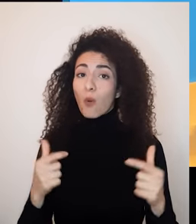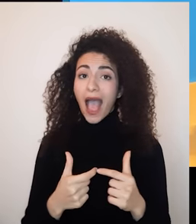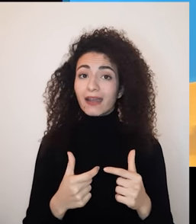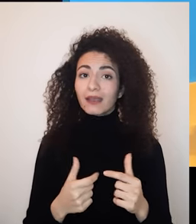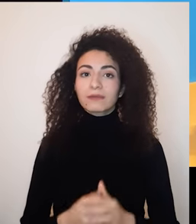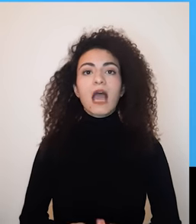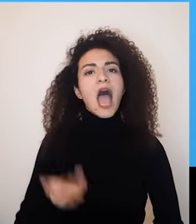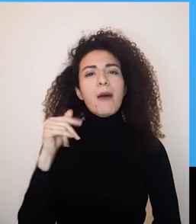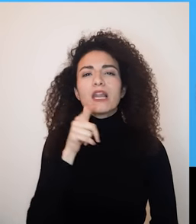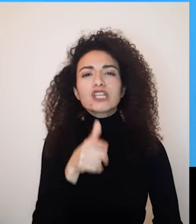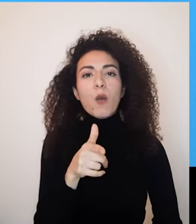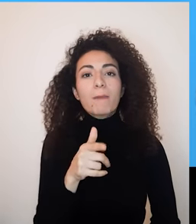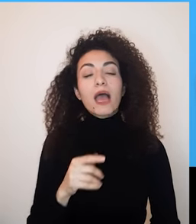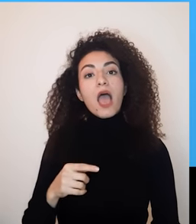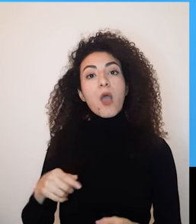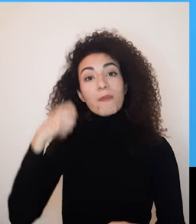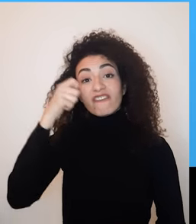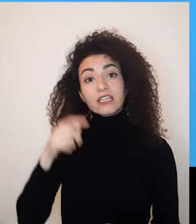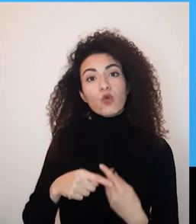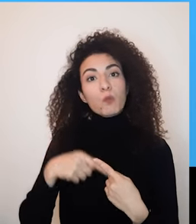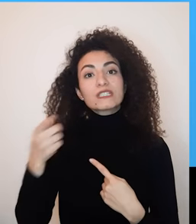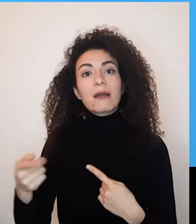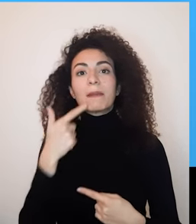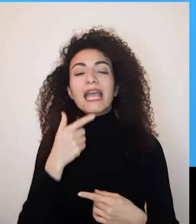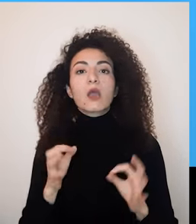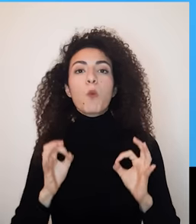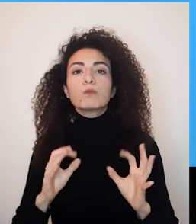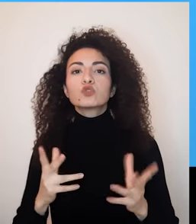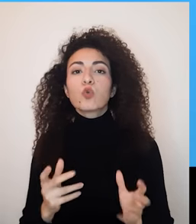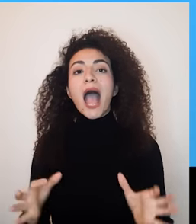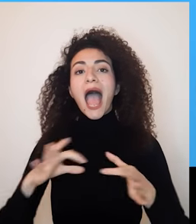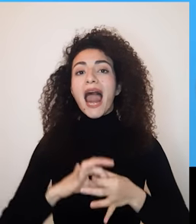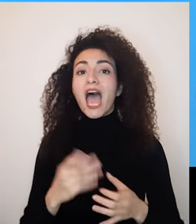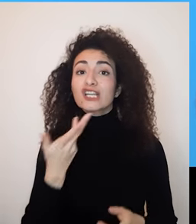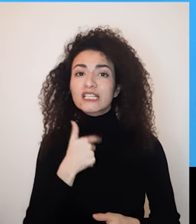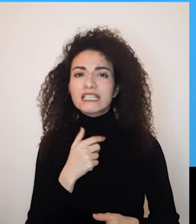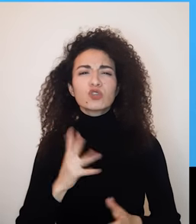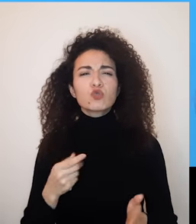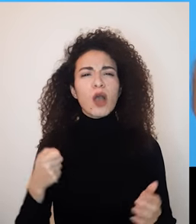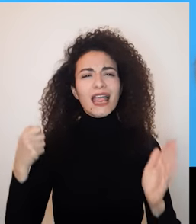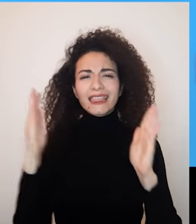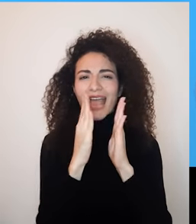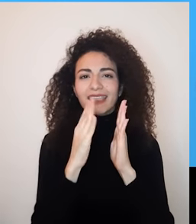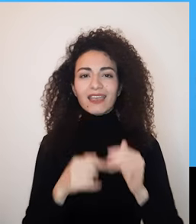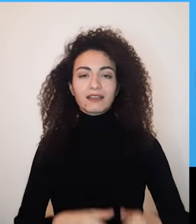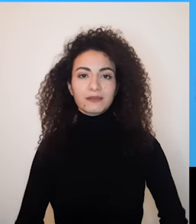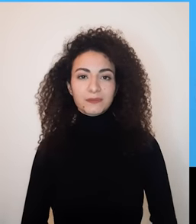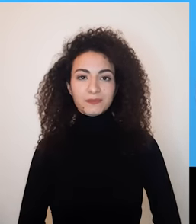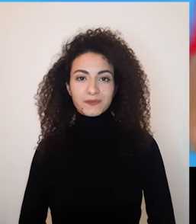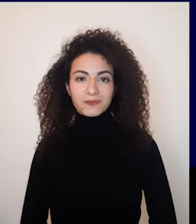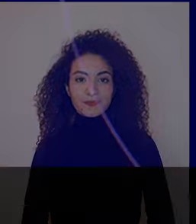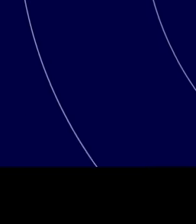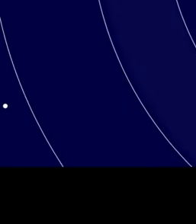زوجية وعائلية قبل الجواب خلينا نتحدث بالفقرة المقبلة عن موضوع العلاقة الجنسية وأهميتها بالعلاقة والتحديات التي